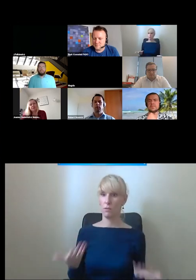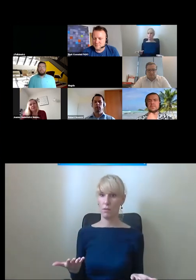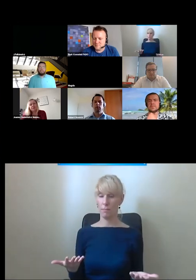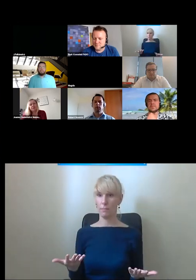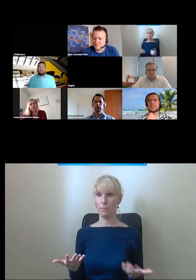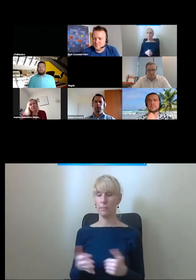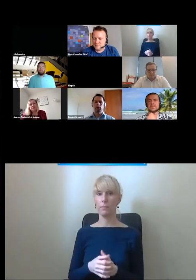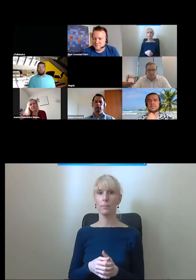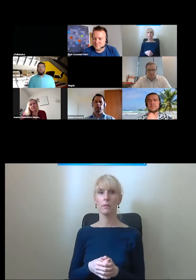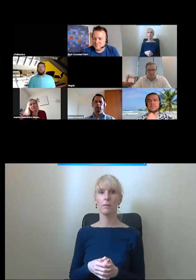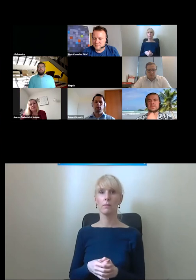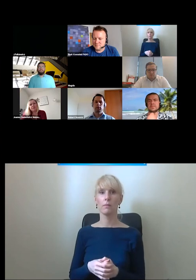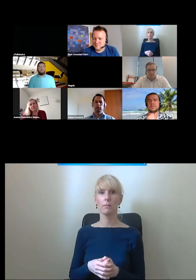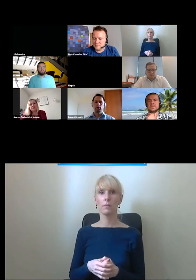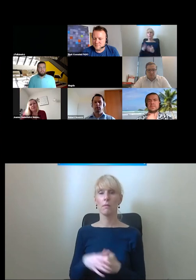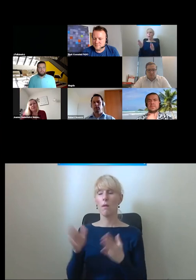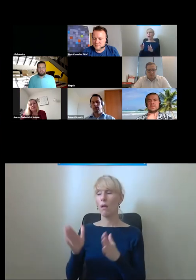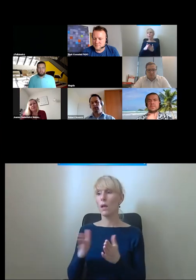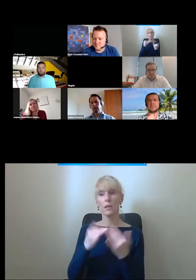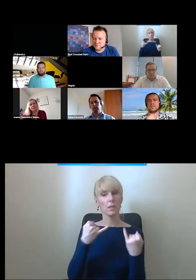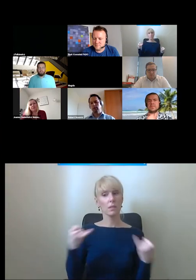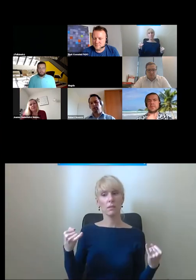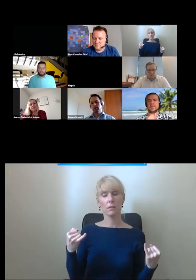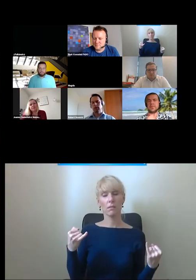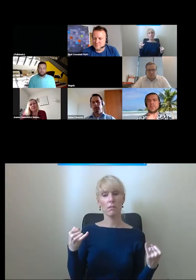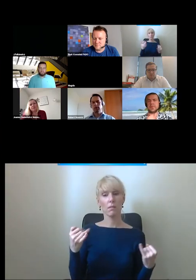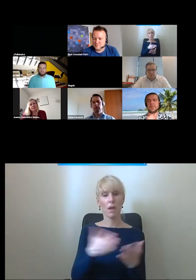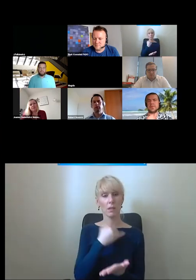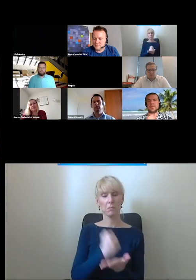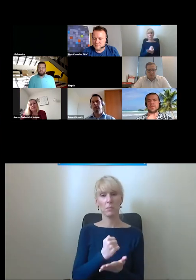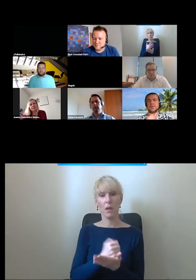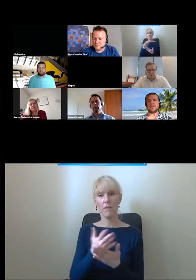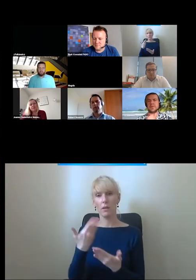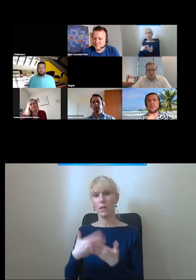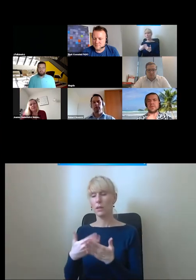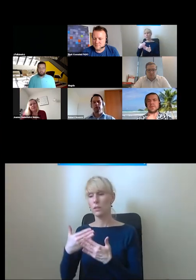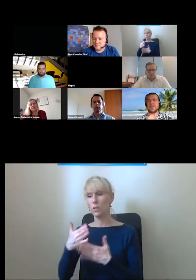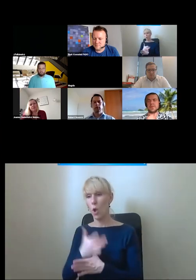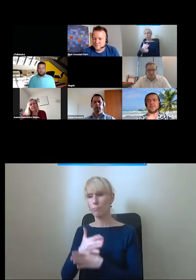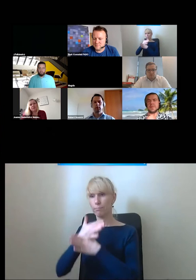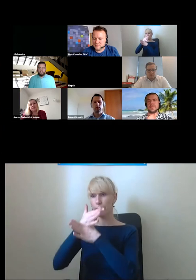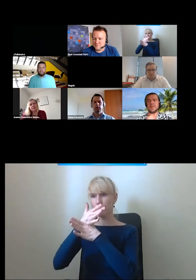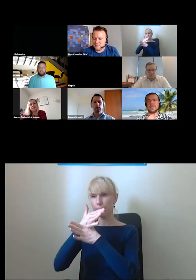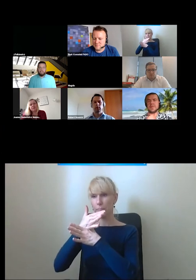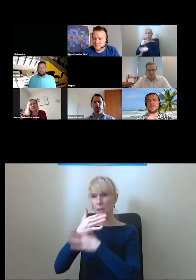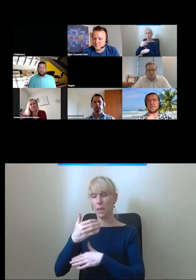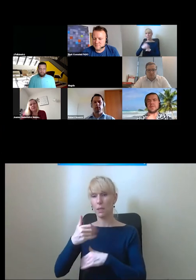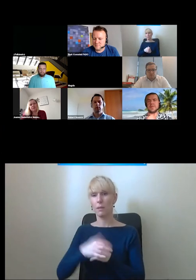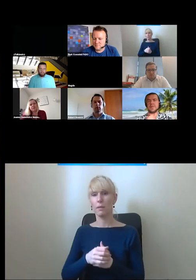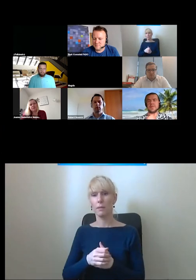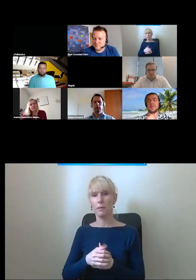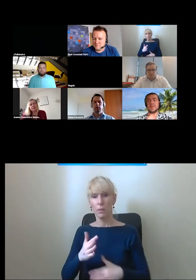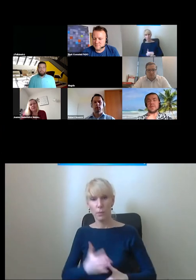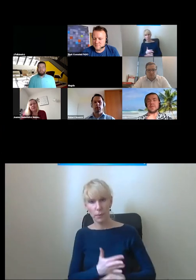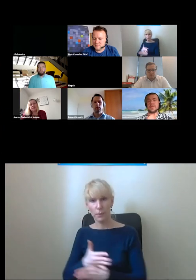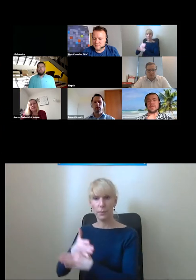kolejną rzeczą dlaczego nie nie korzystam z ruchomych schodów również z tego nie korzystam raz w życiu spróbowałem no